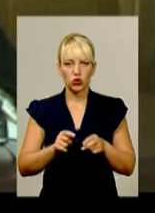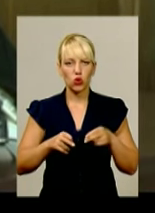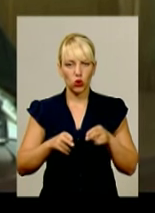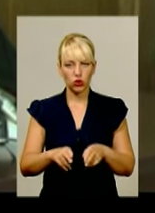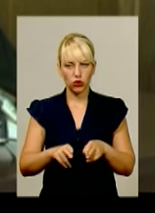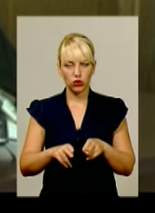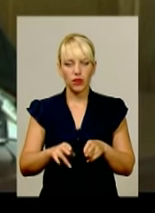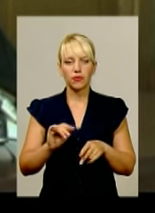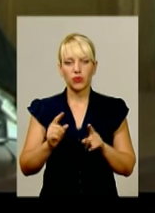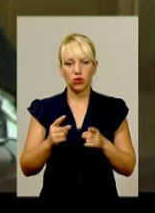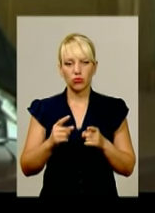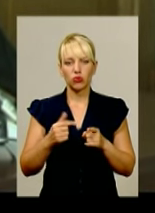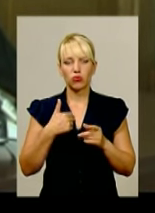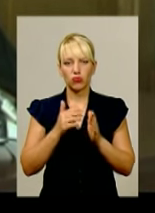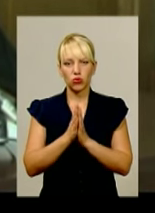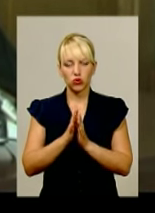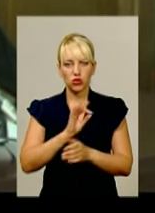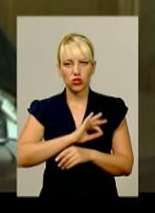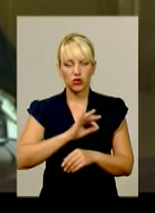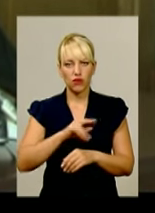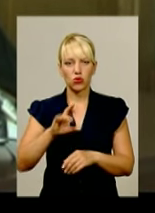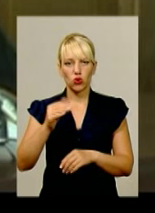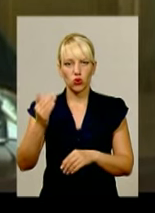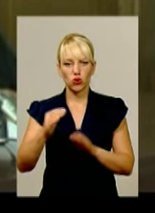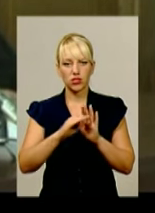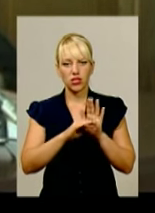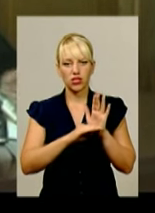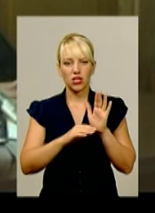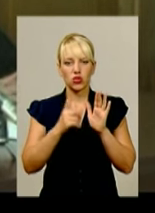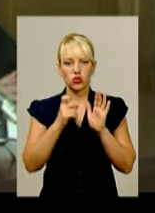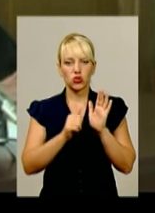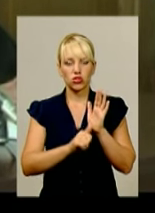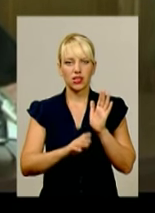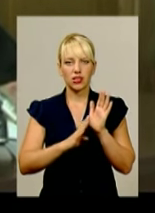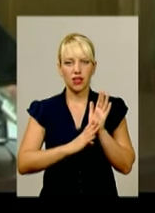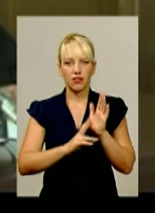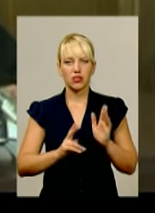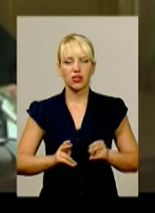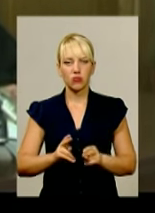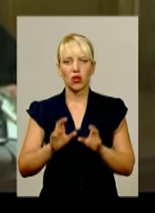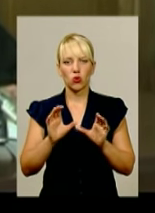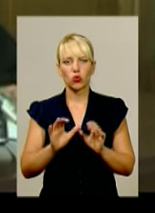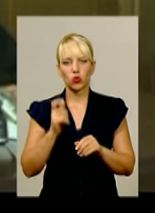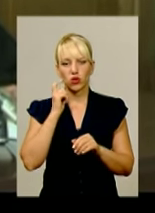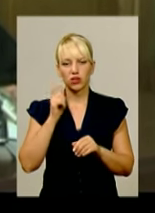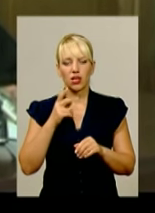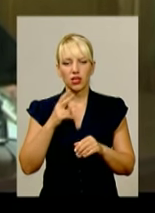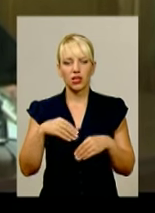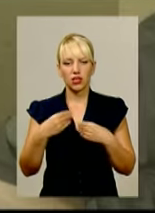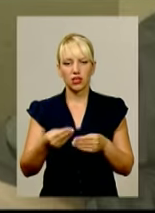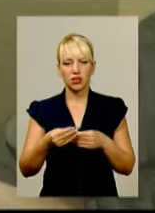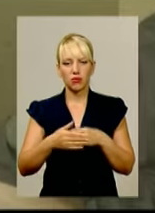А тому просив би застосувати до нього статтю 69 Кримінального кодексу України, призначити йому призначене